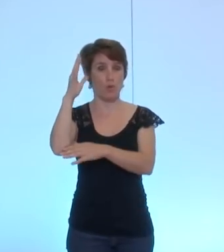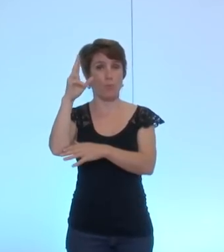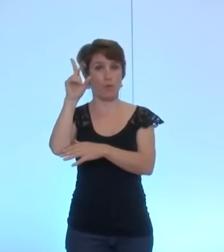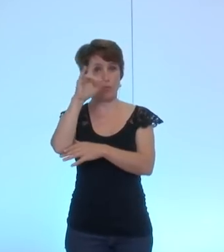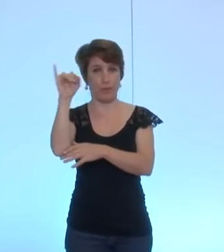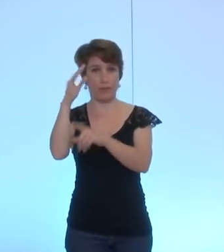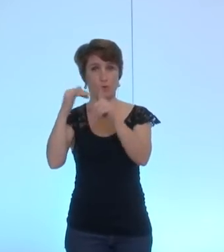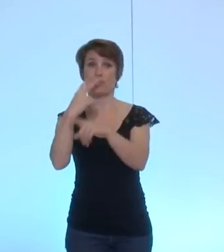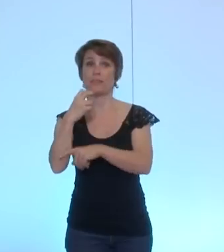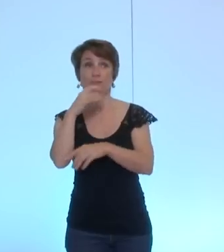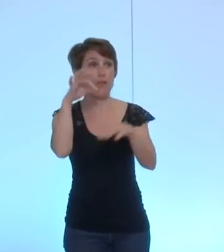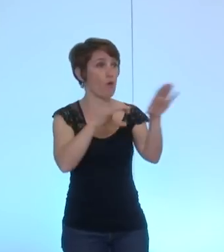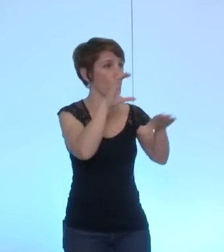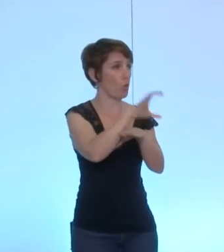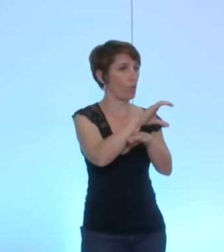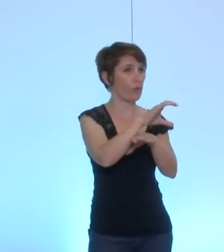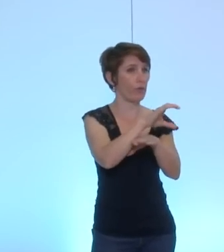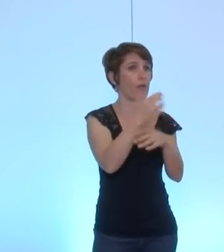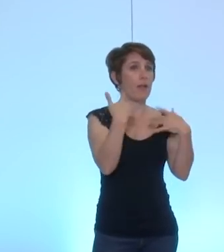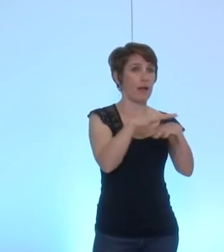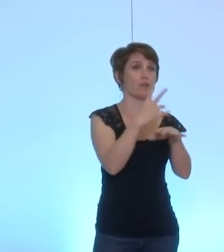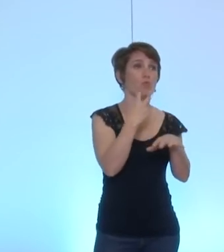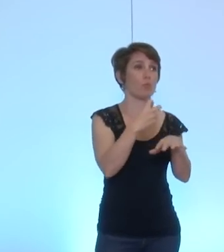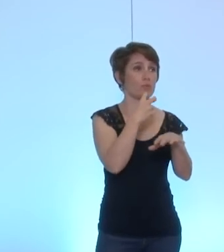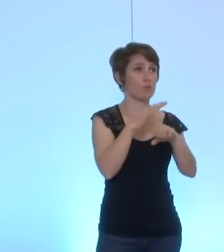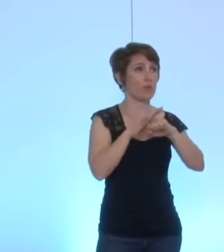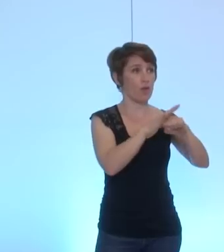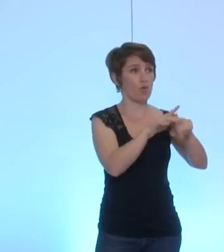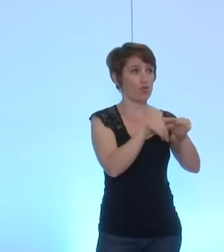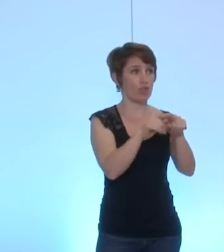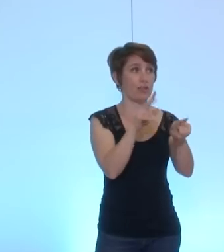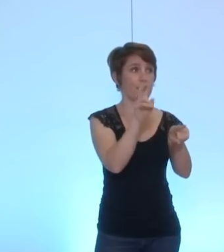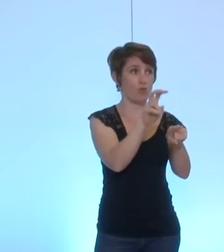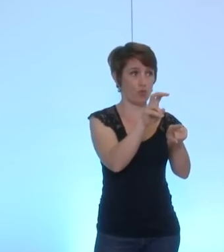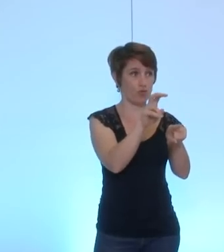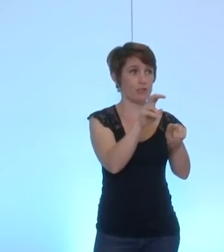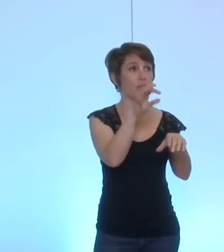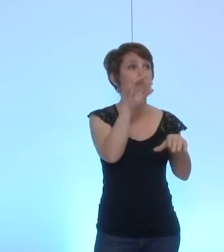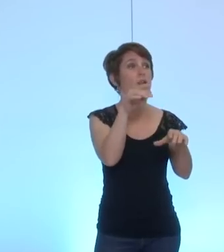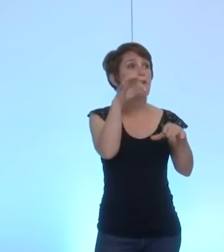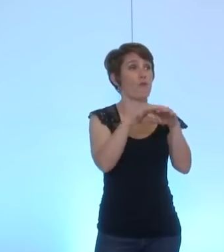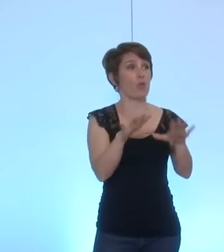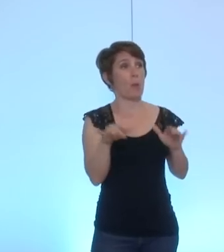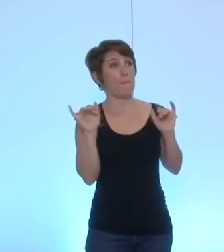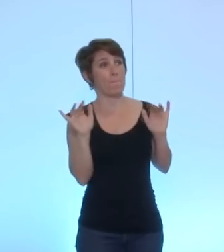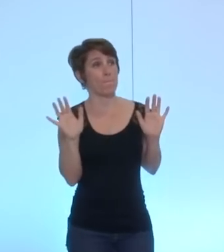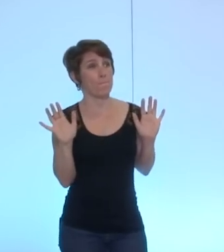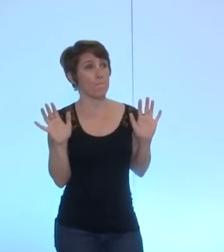qui est contre le rassemblement citoyen de la gauche et des écologistes qui s'abstient